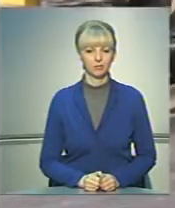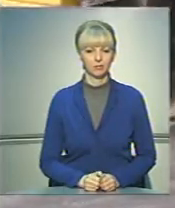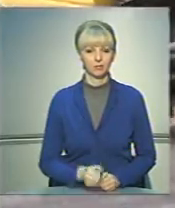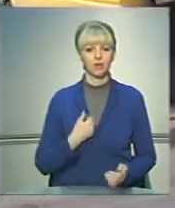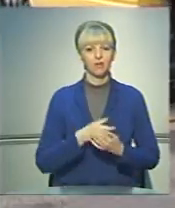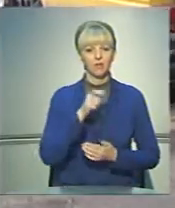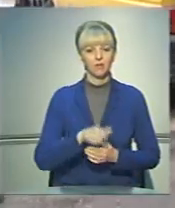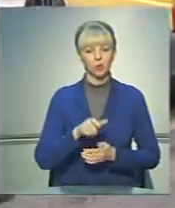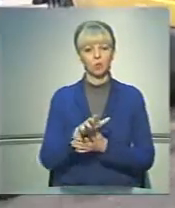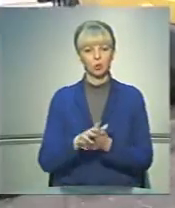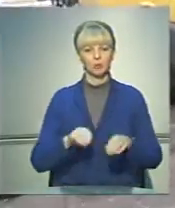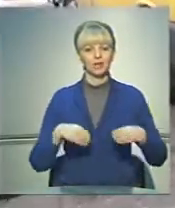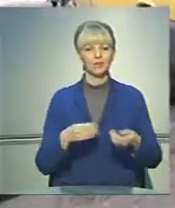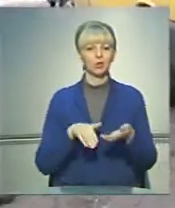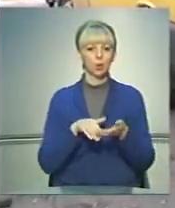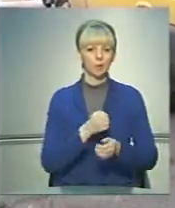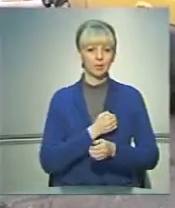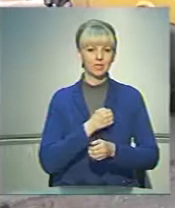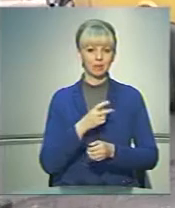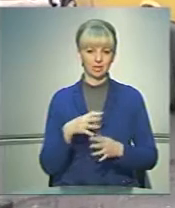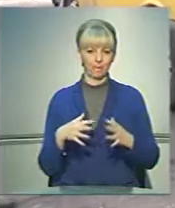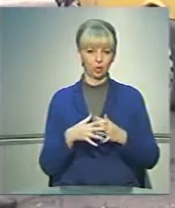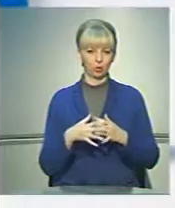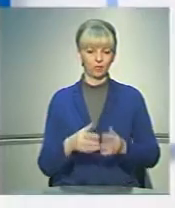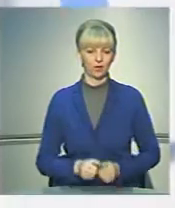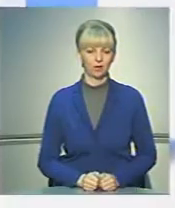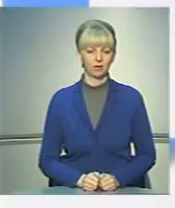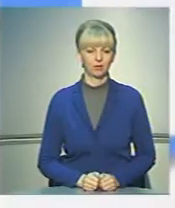Волонтери продовжують надавати допомогу бійцям напереду її.